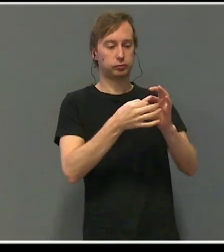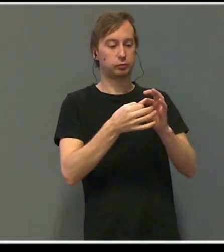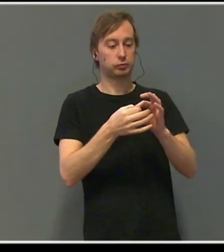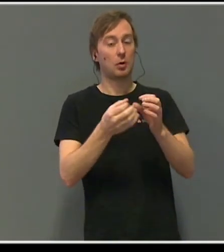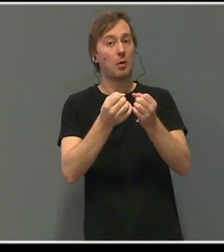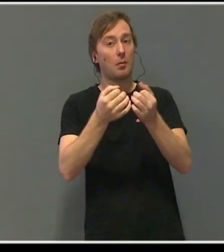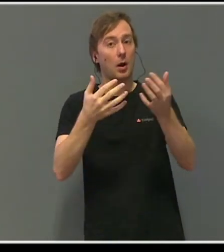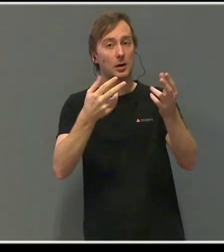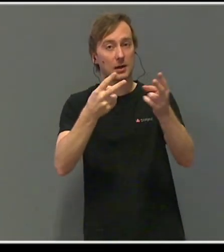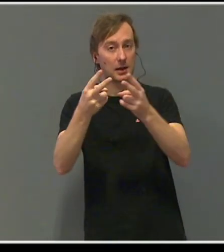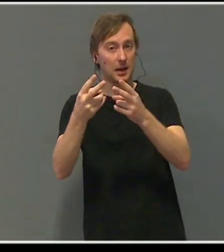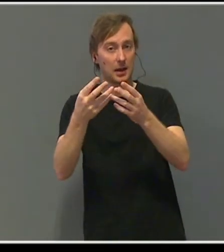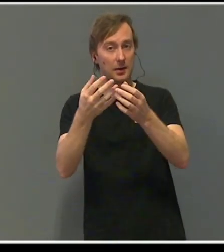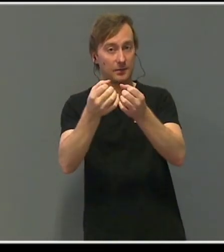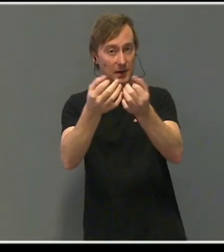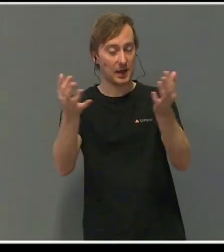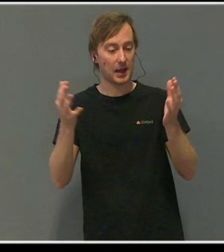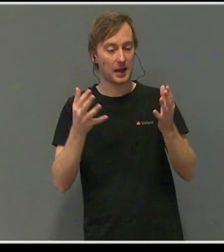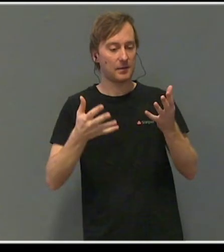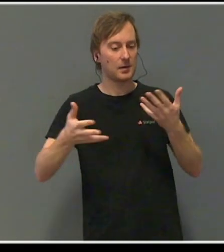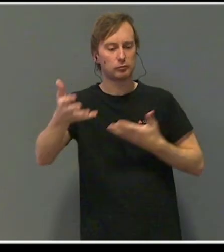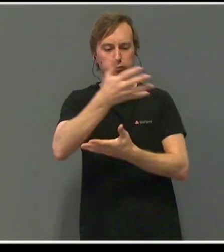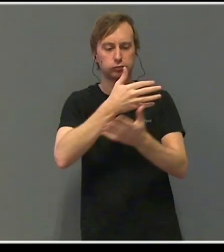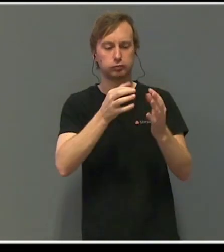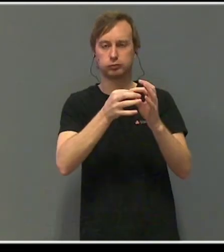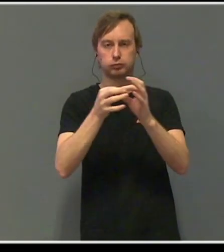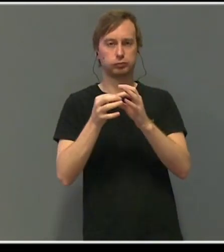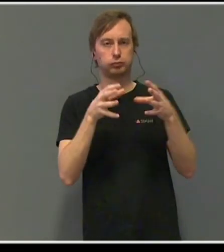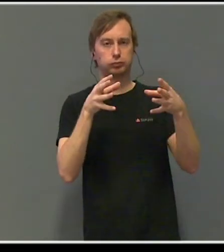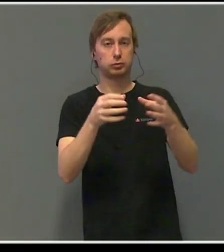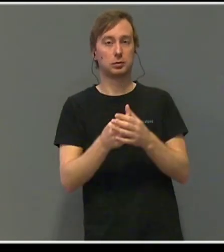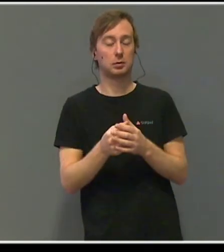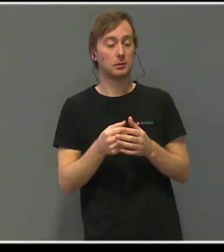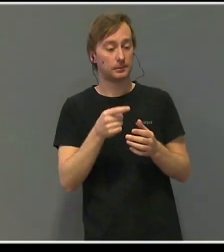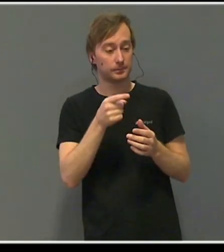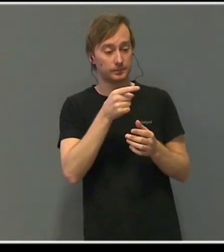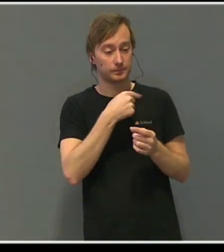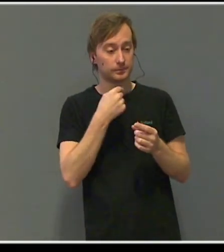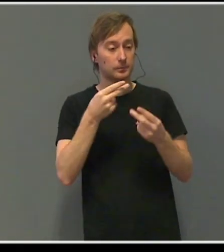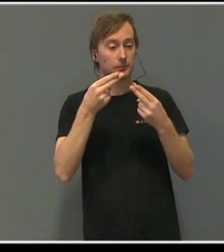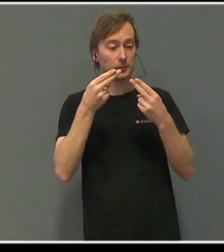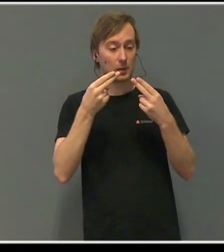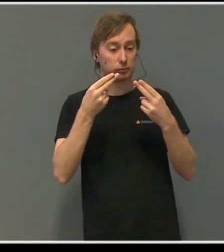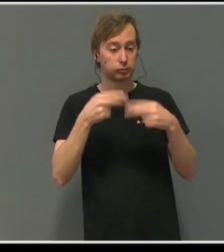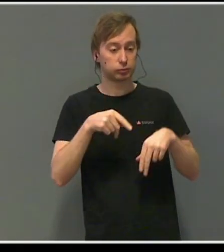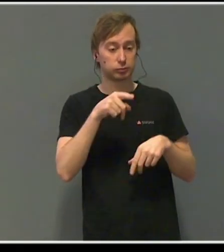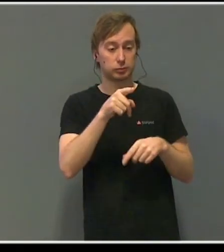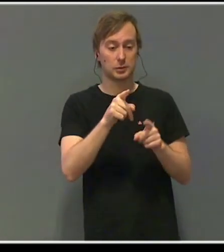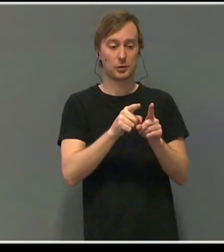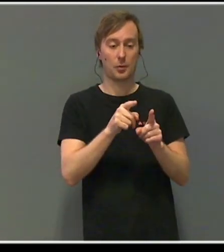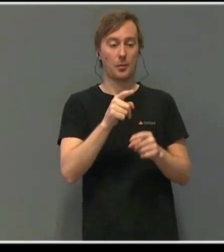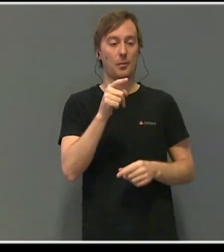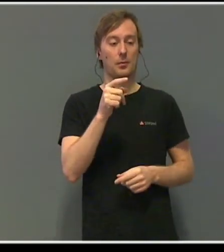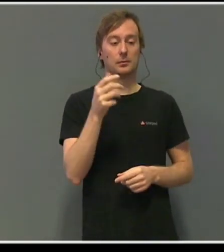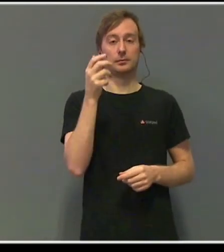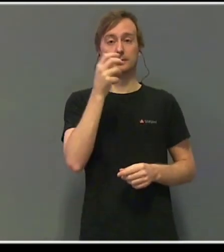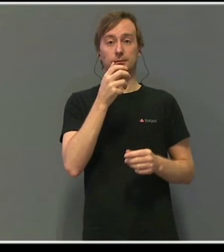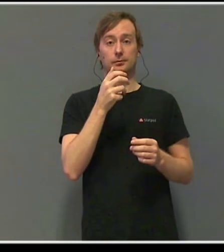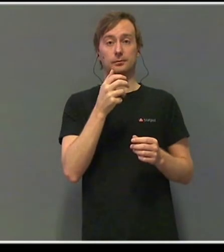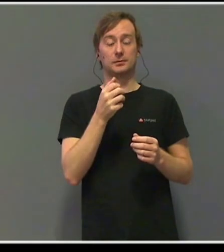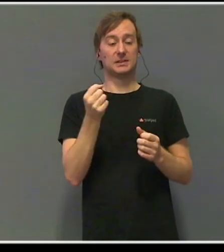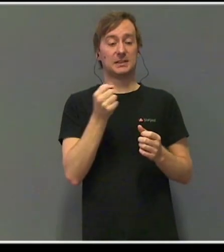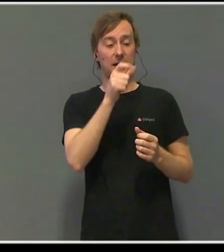flere. Tap av en person som Mats, en så god og sterk person, kjenner så utrolig tungt.